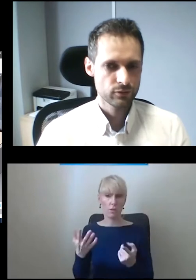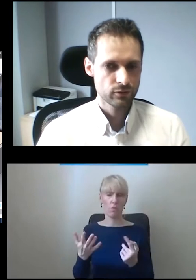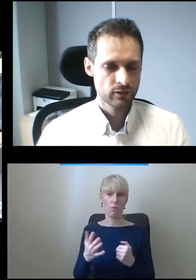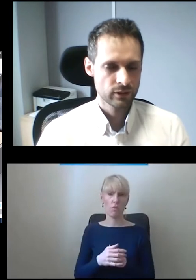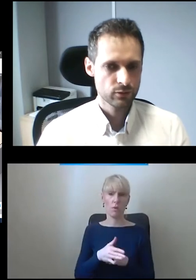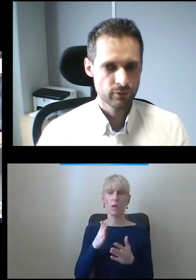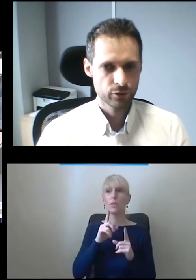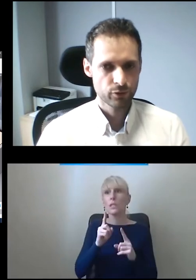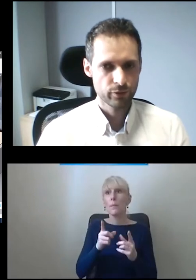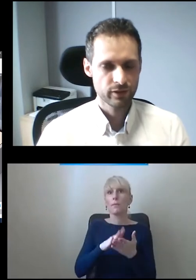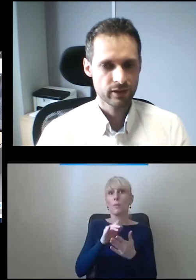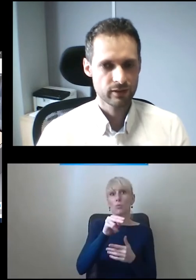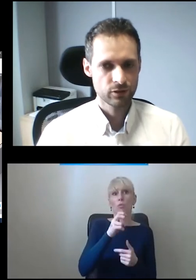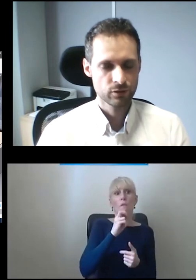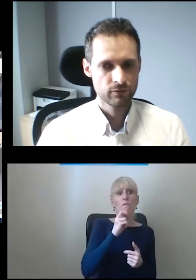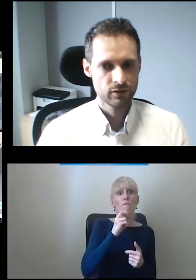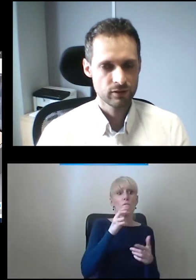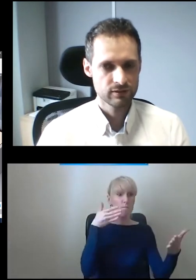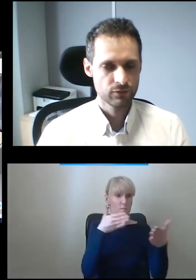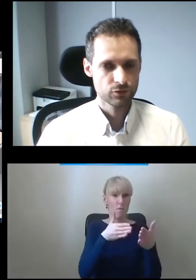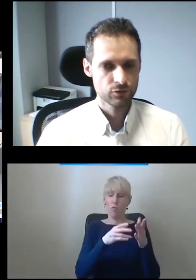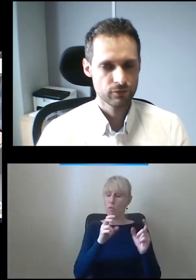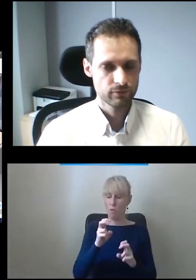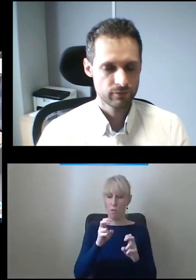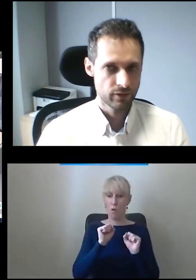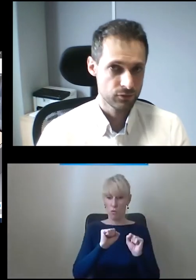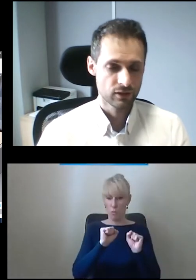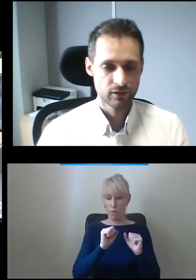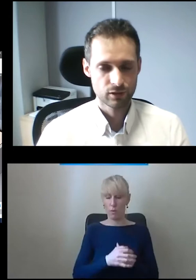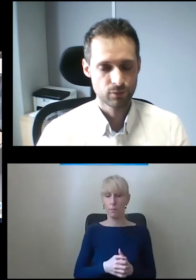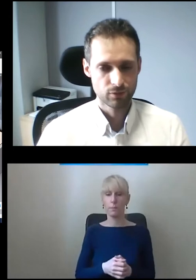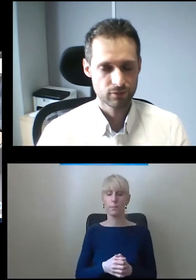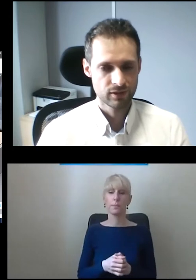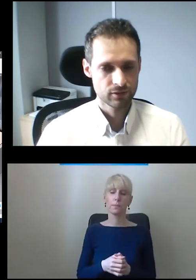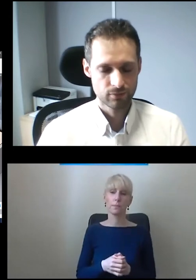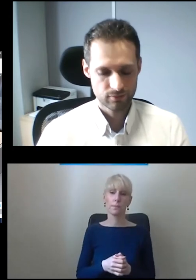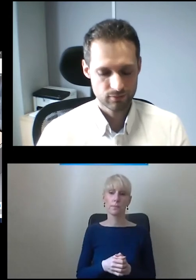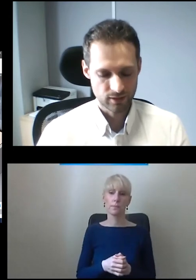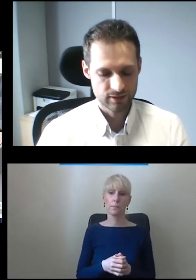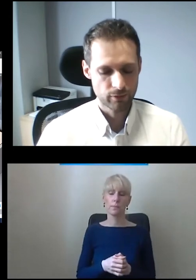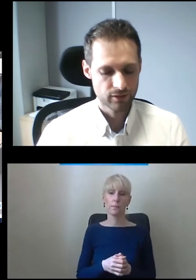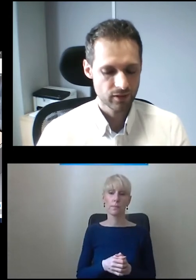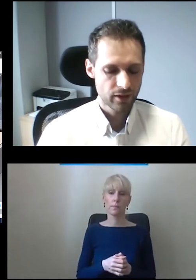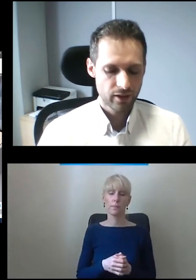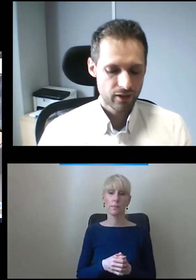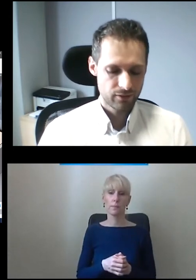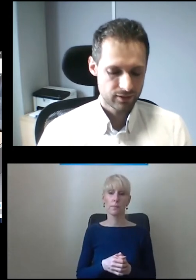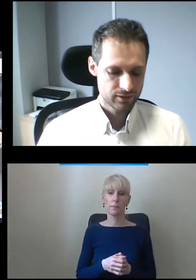krańcówek wodoodpornych, jeśli to są windy z zewnątrz, wewnątrz nawet też, bo ceny są takie same,